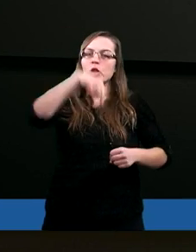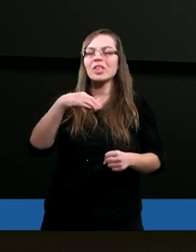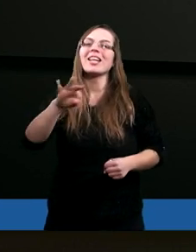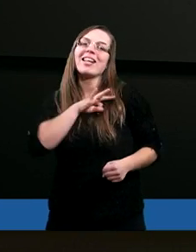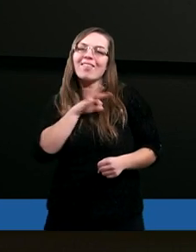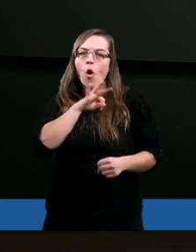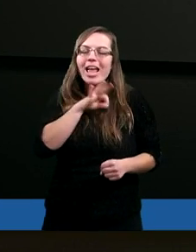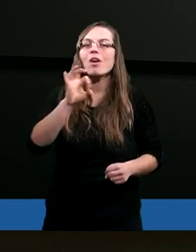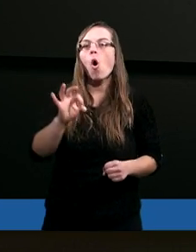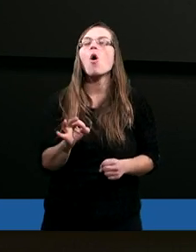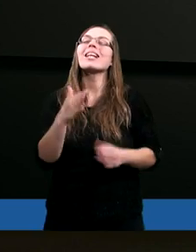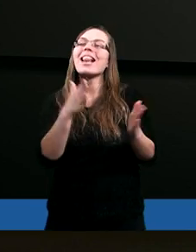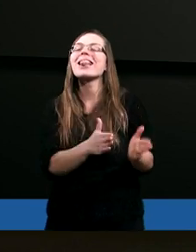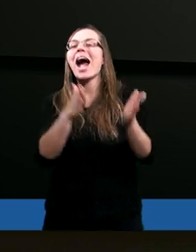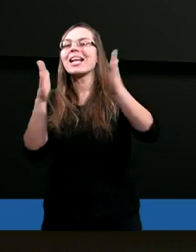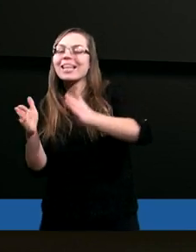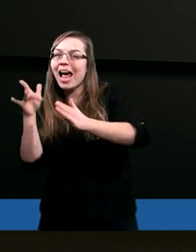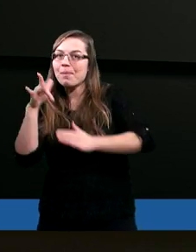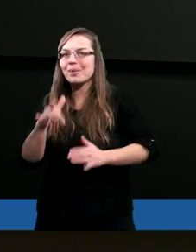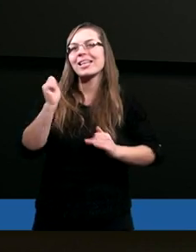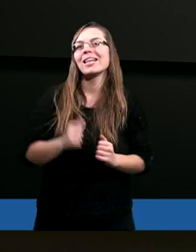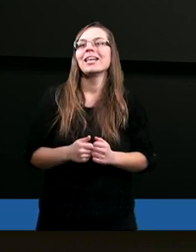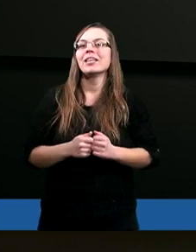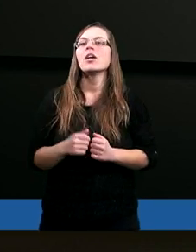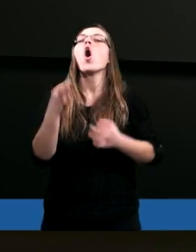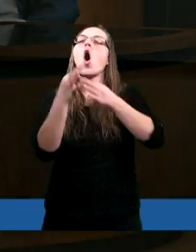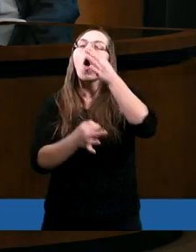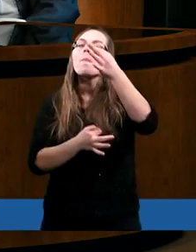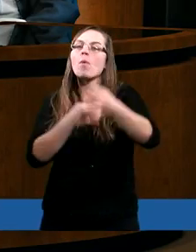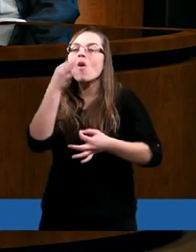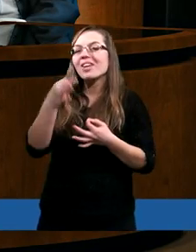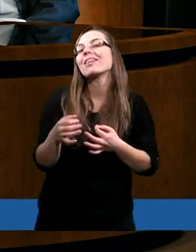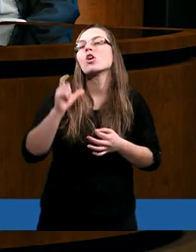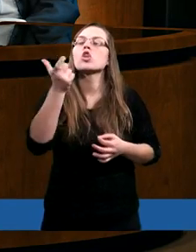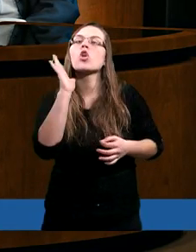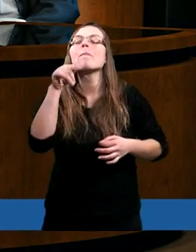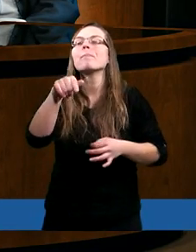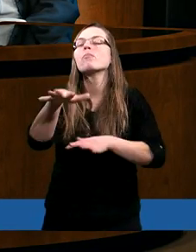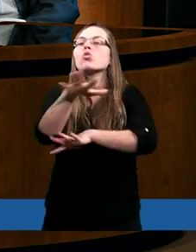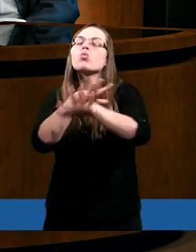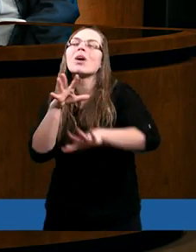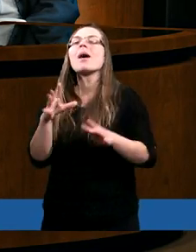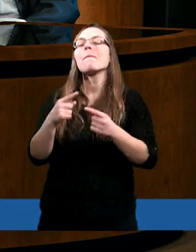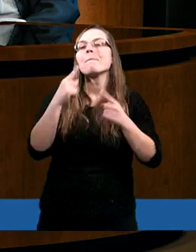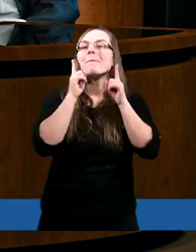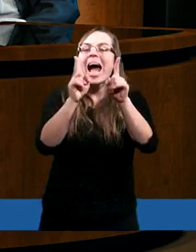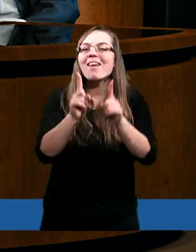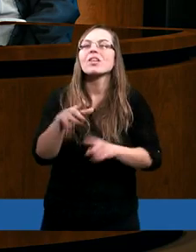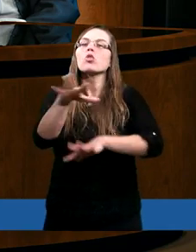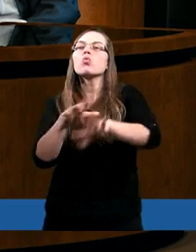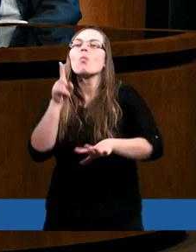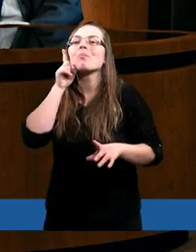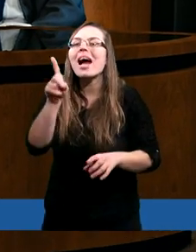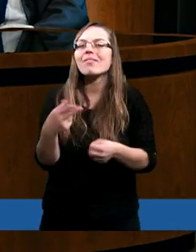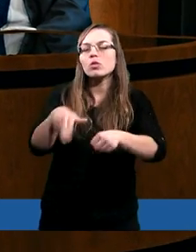swojego następcy, to powiedział, to będzie ten duch prawdy, duch prawdy,